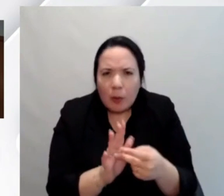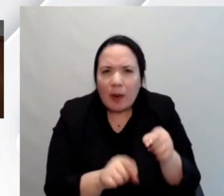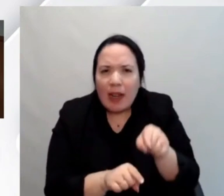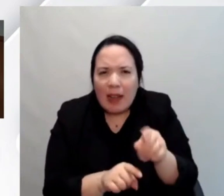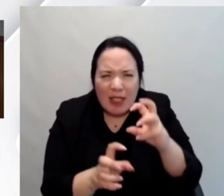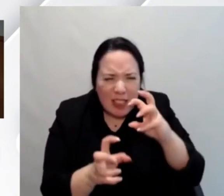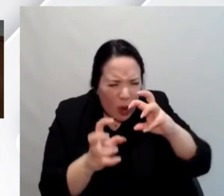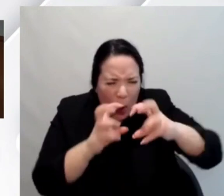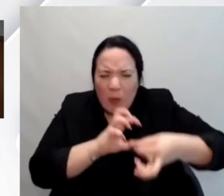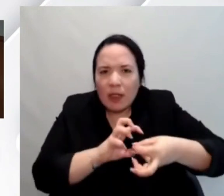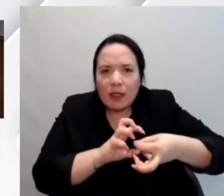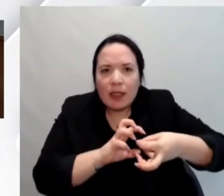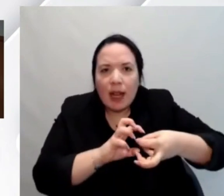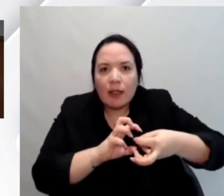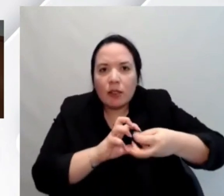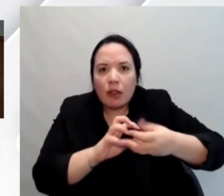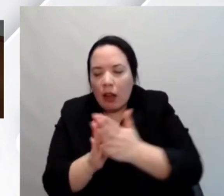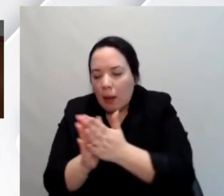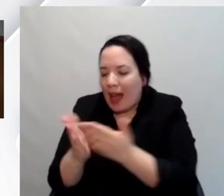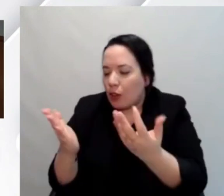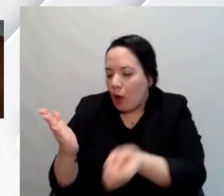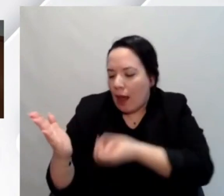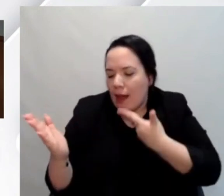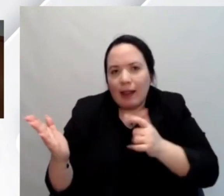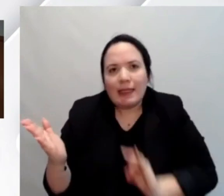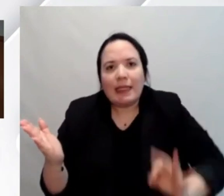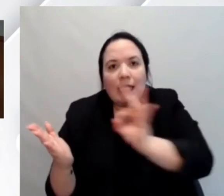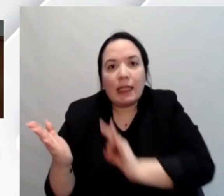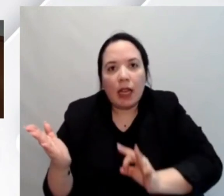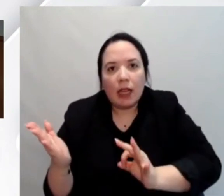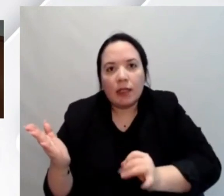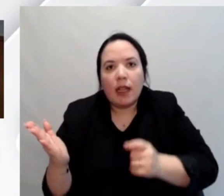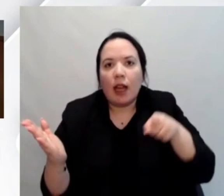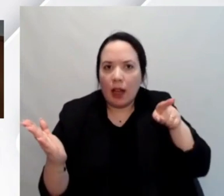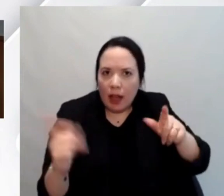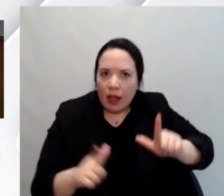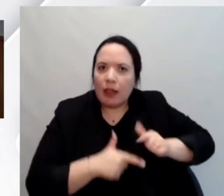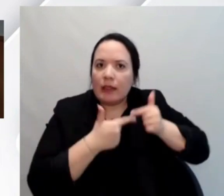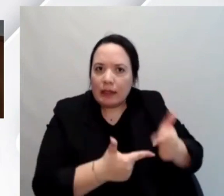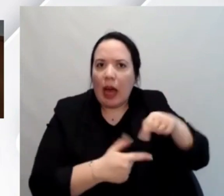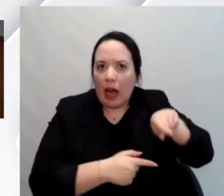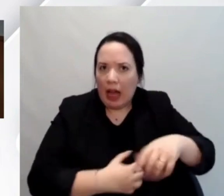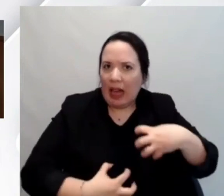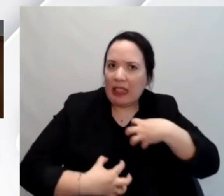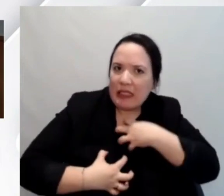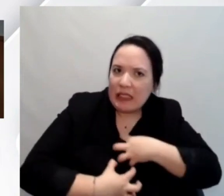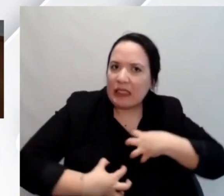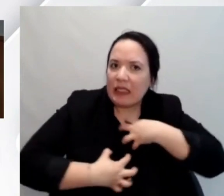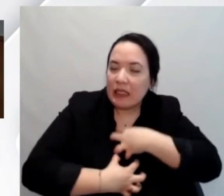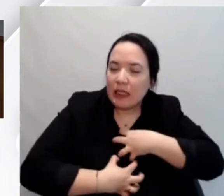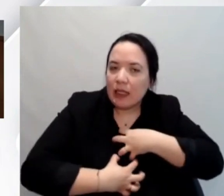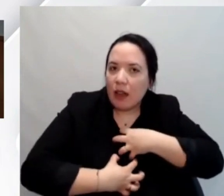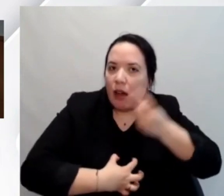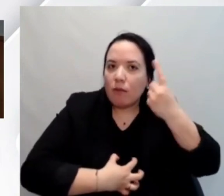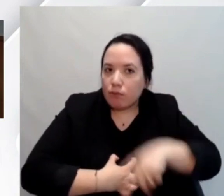troppo complicato il giro per ottenere il risultato desiderato